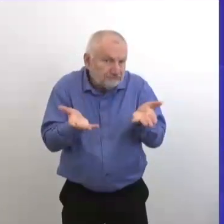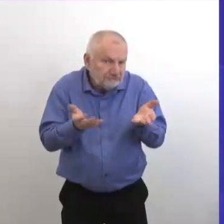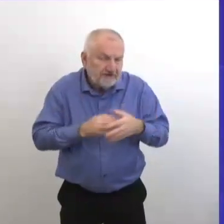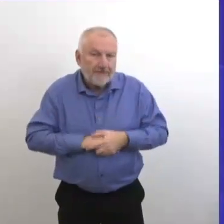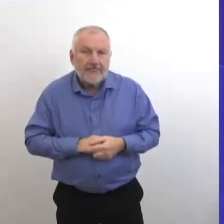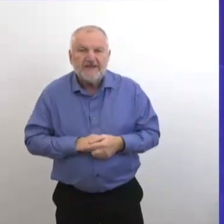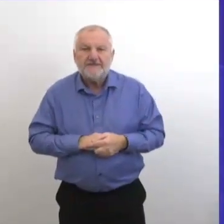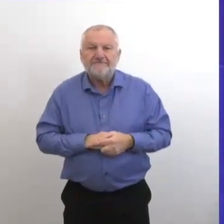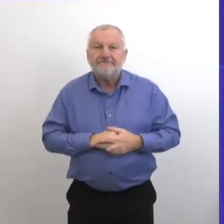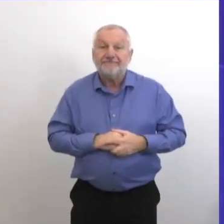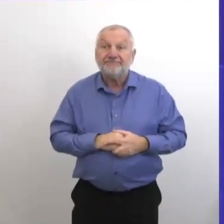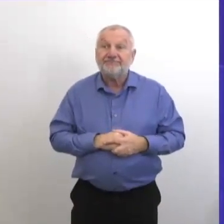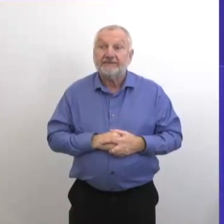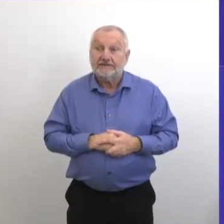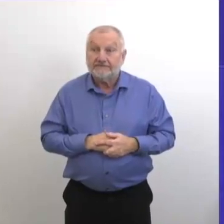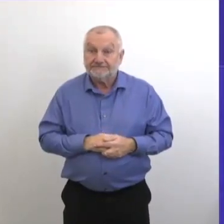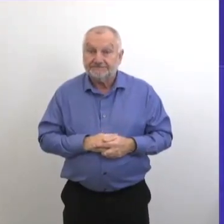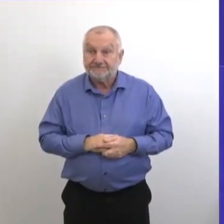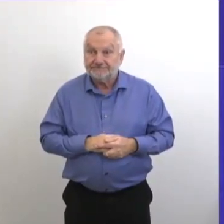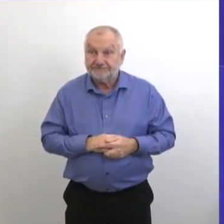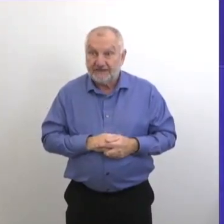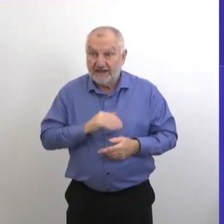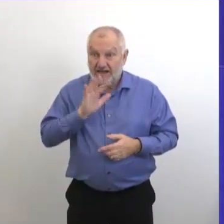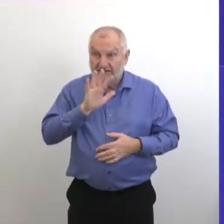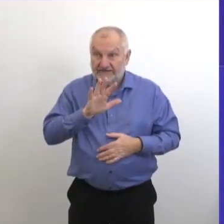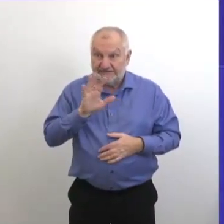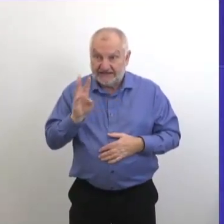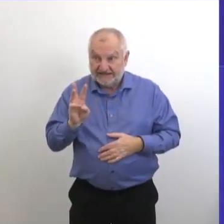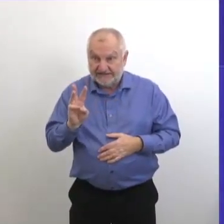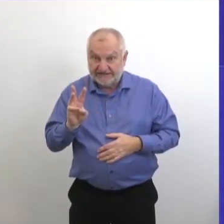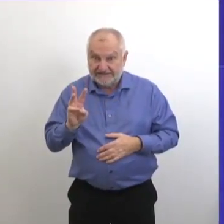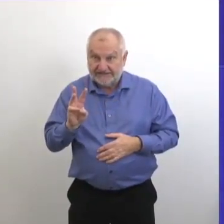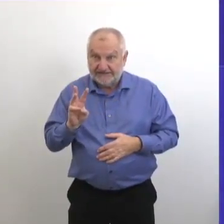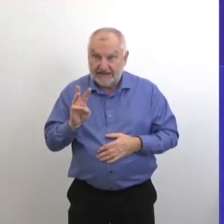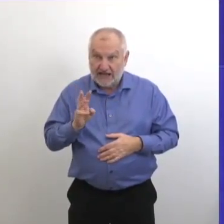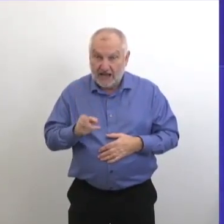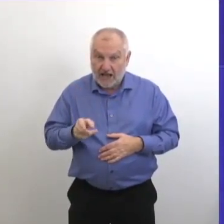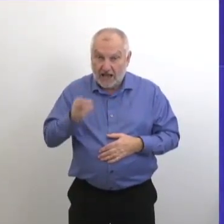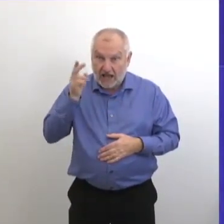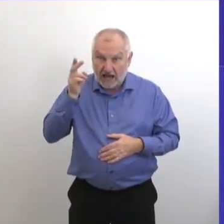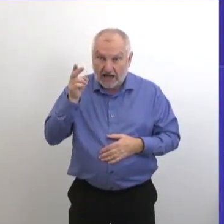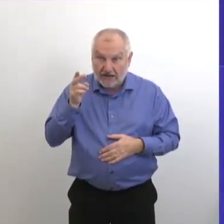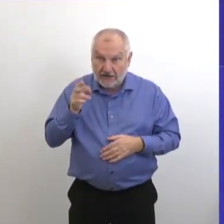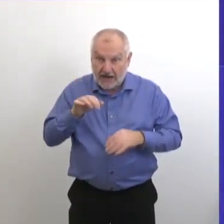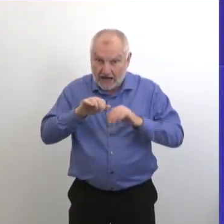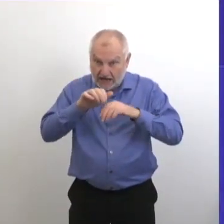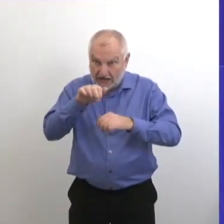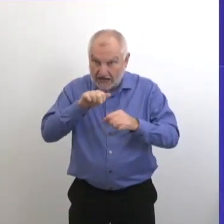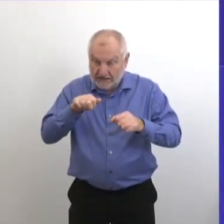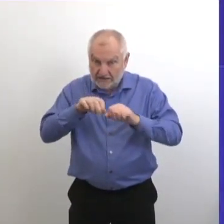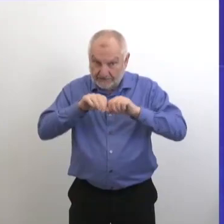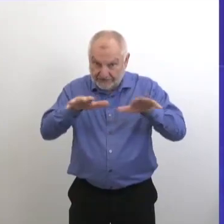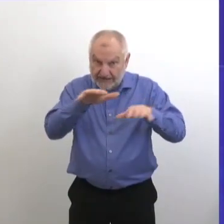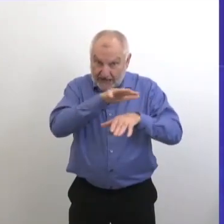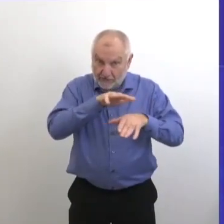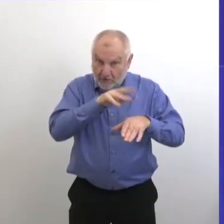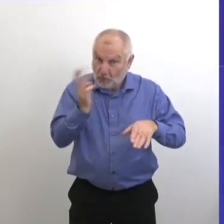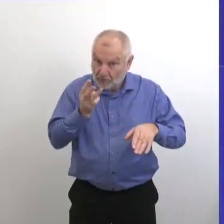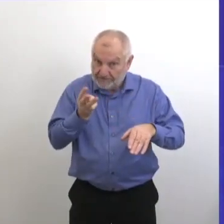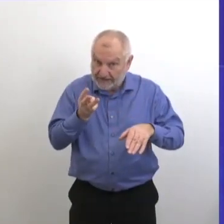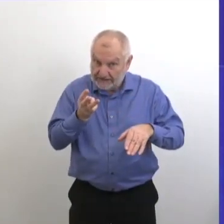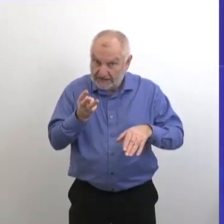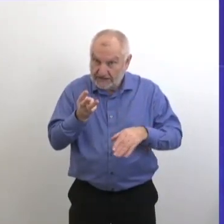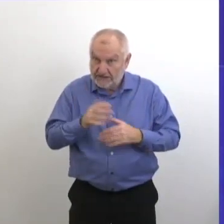épidémies. Alors, est-ce qu'il y en a des nouveaux? Alors, nous avons 4 ou 5 foyers à Winnipeg qui ont des foyers